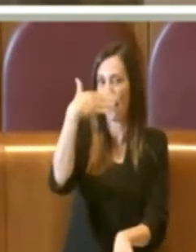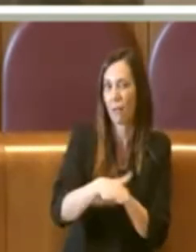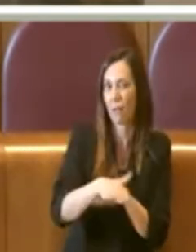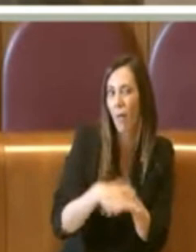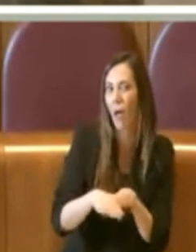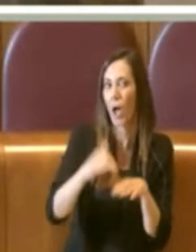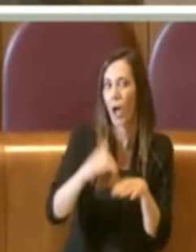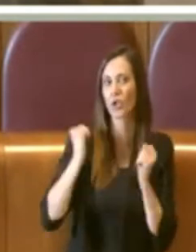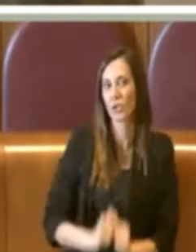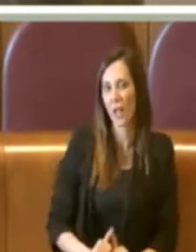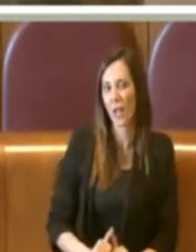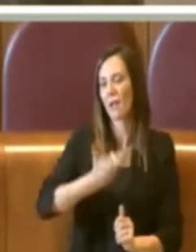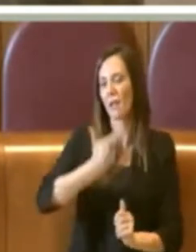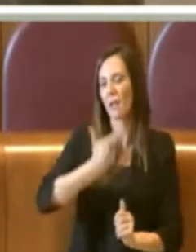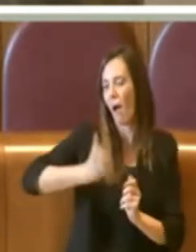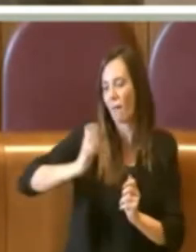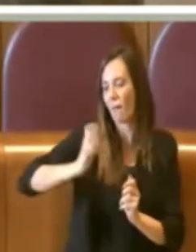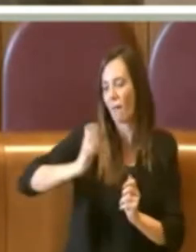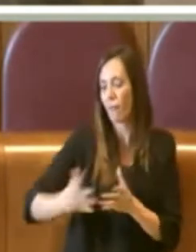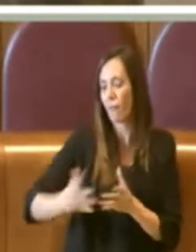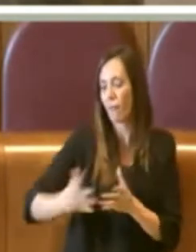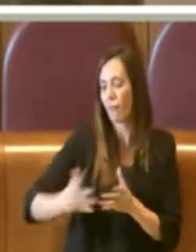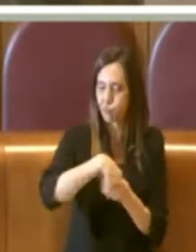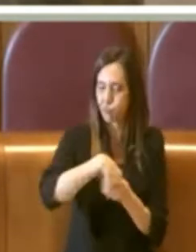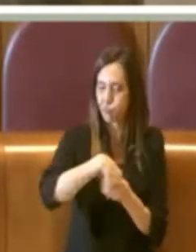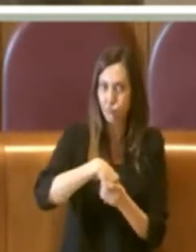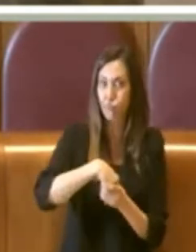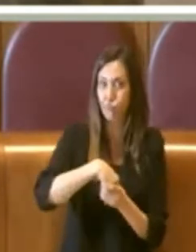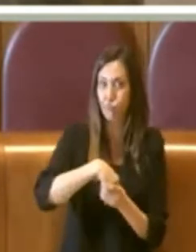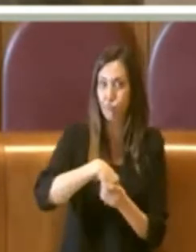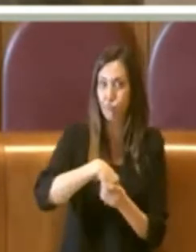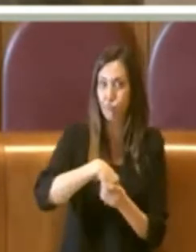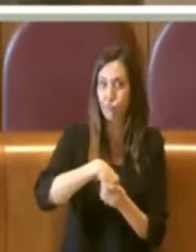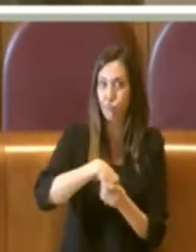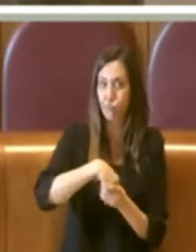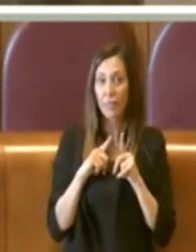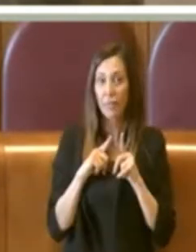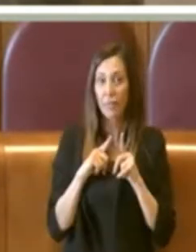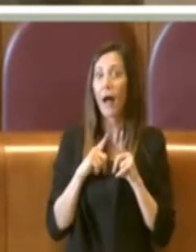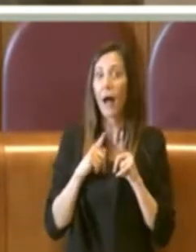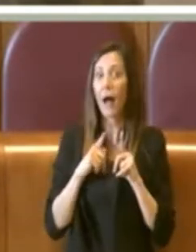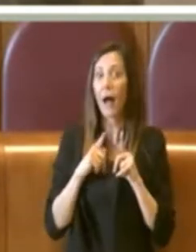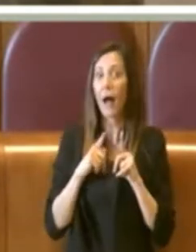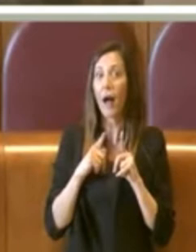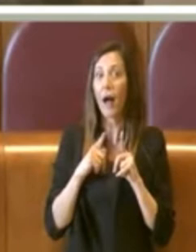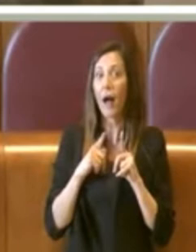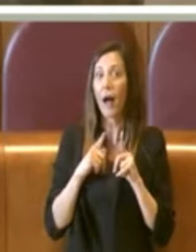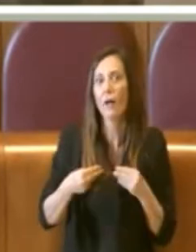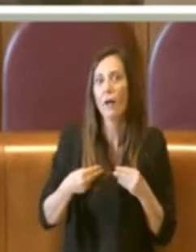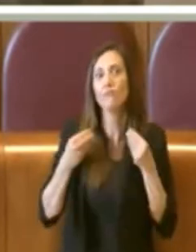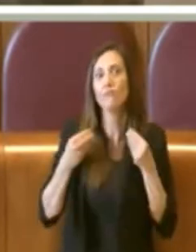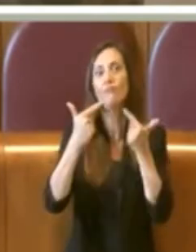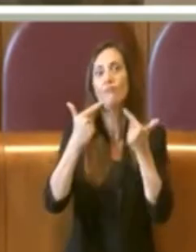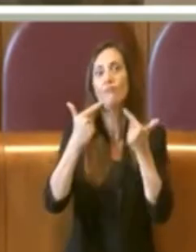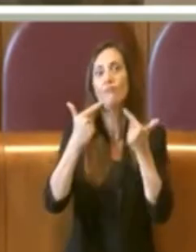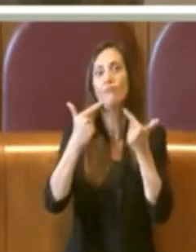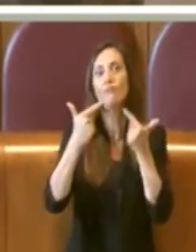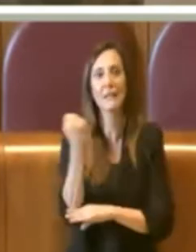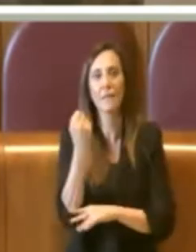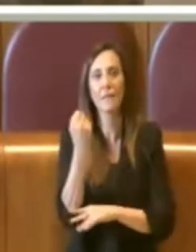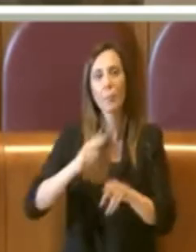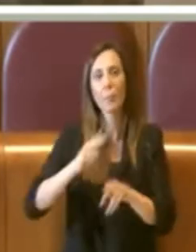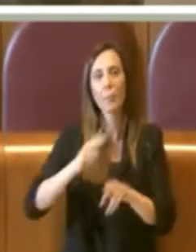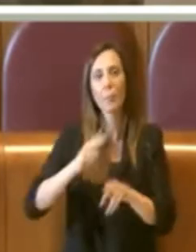cittadini e così via, perché sicuramente ci potrà portare a un servizio ancora più efficiente. Chiudo